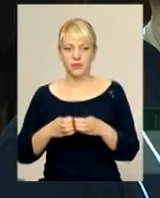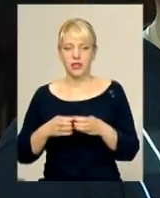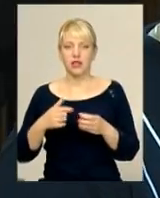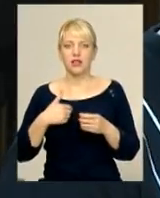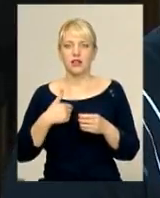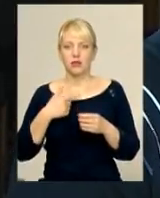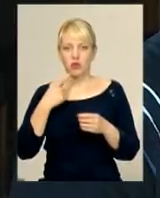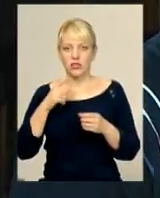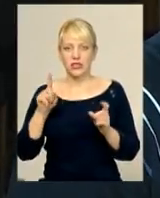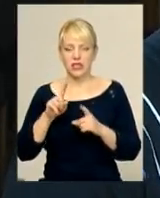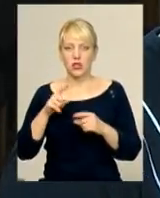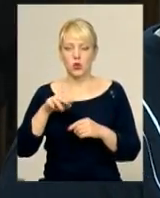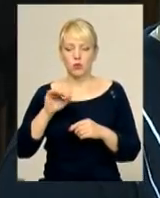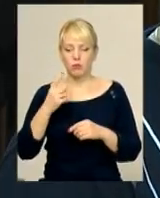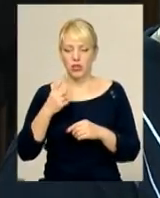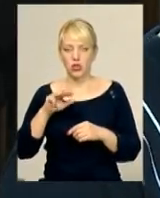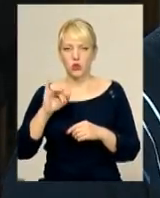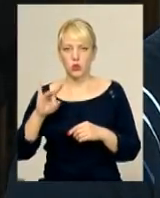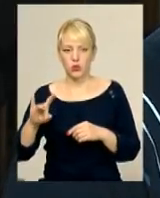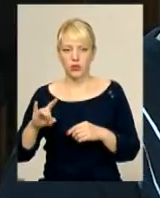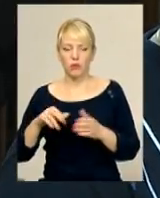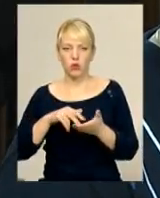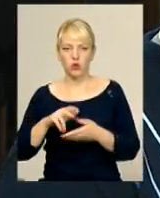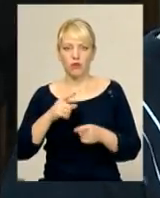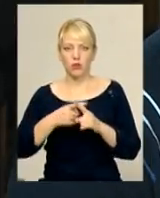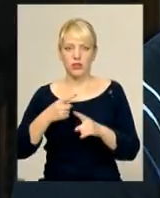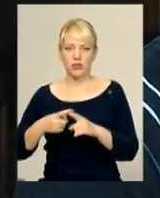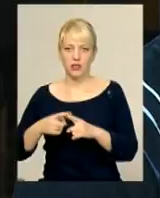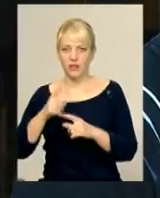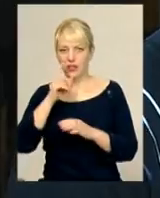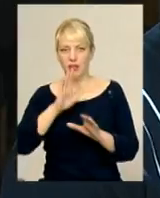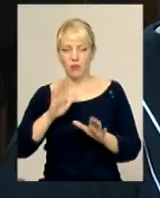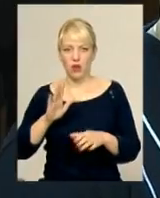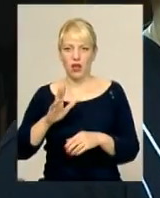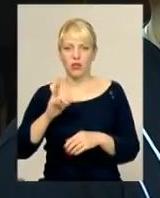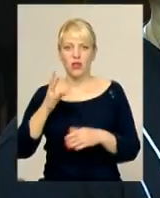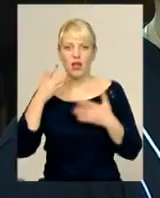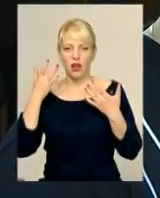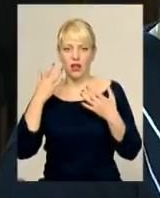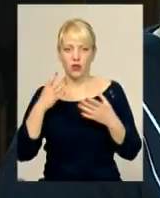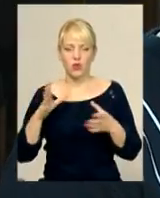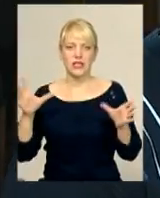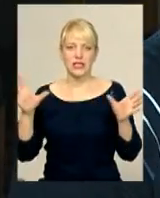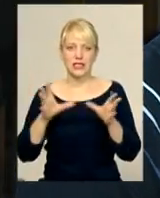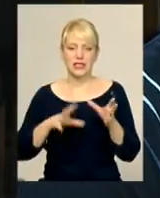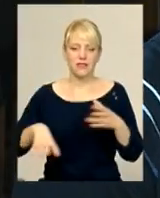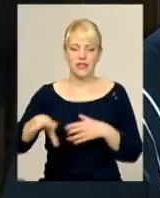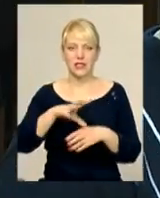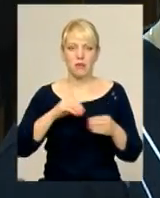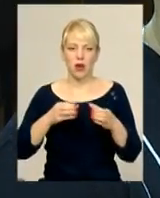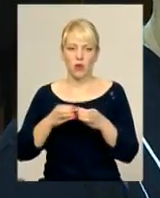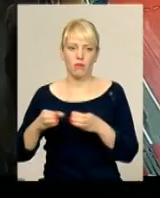скажу, що перший етап пройшов позитивно, непогано, нелегке з усіма командами, не було таких